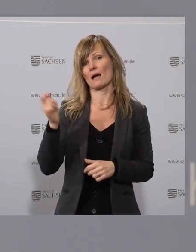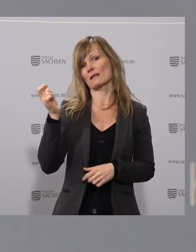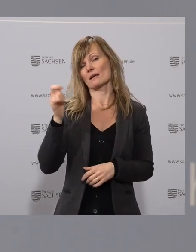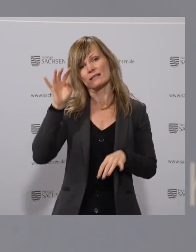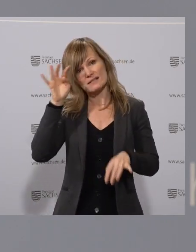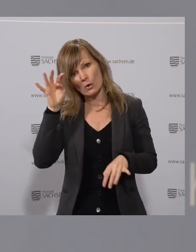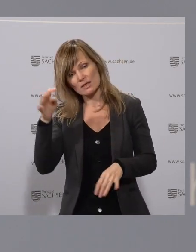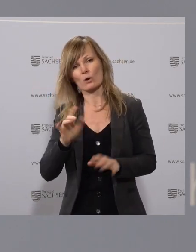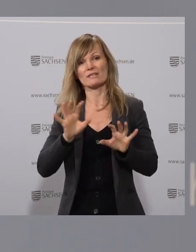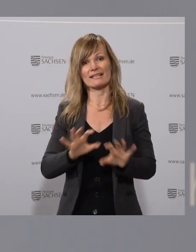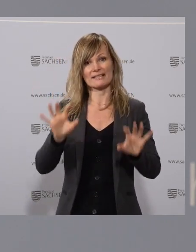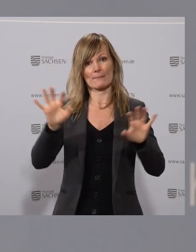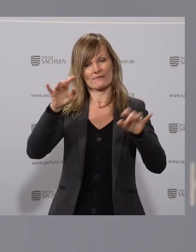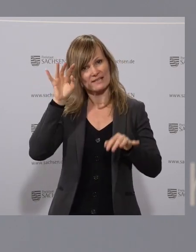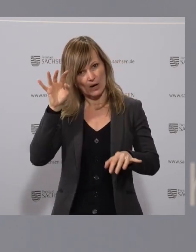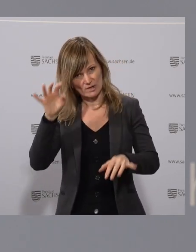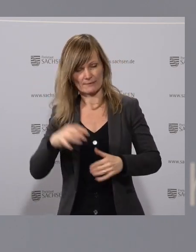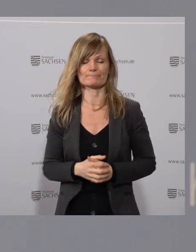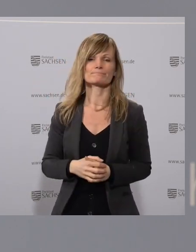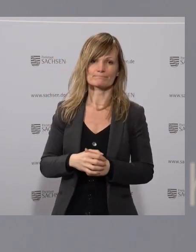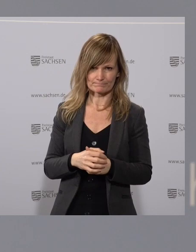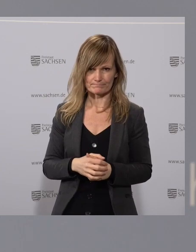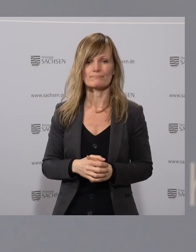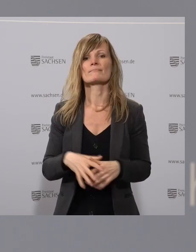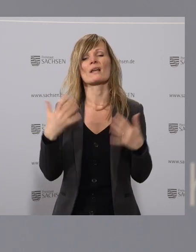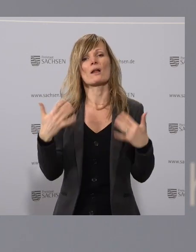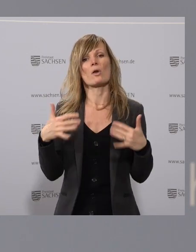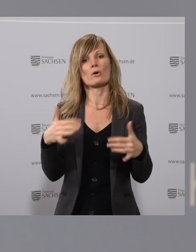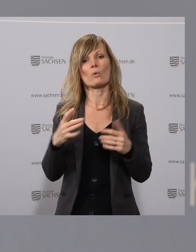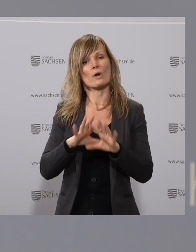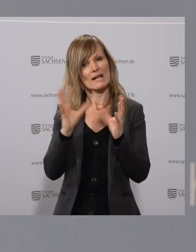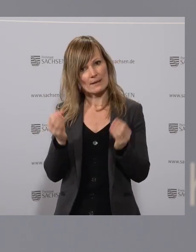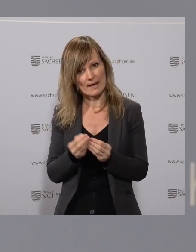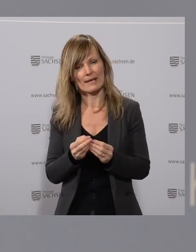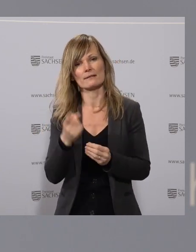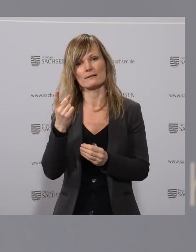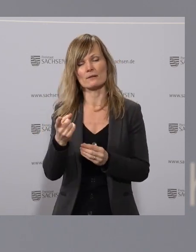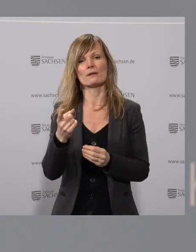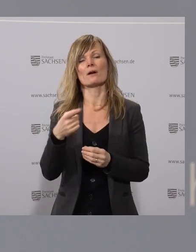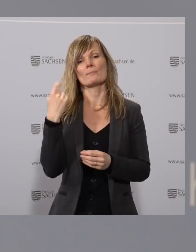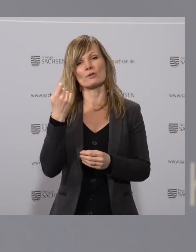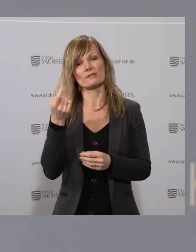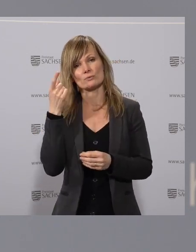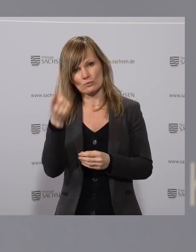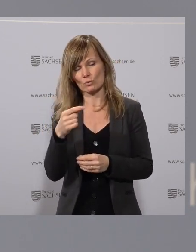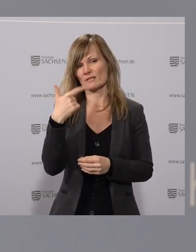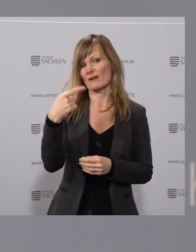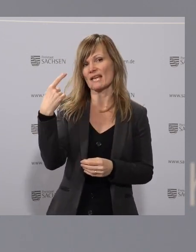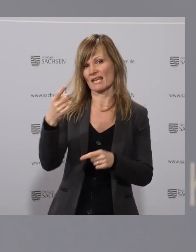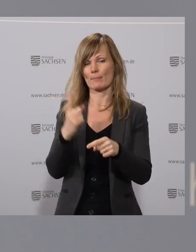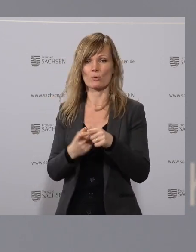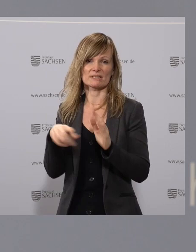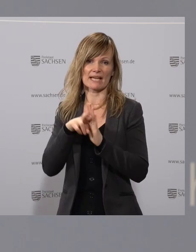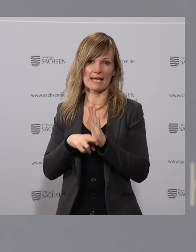und auch Dampfsaunen. Bei Lockerungen generell haben wir bei der Prostitution, dort haben wir eine 2G plus